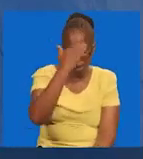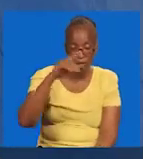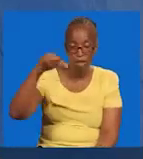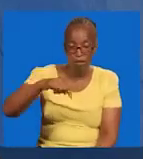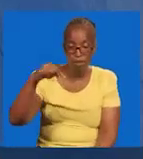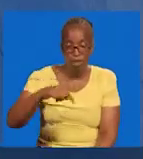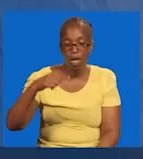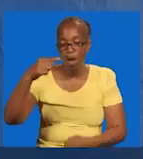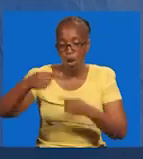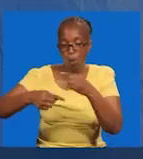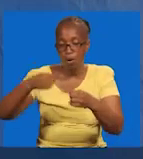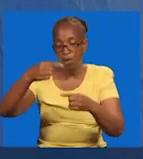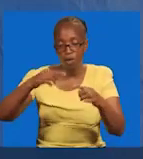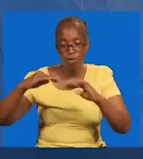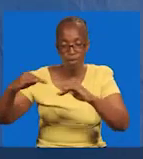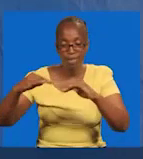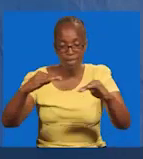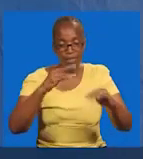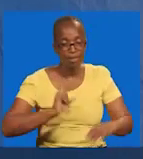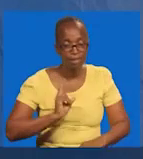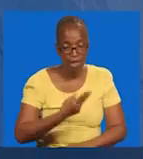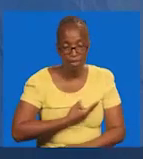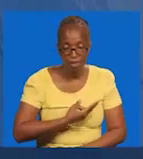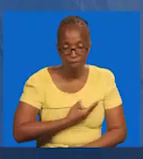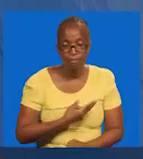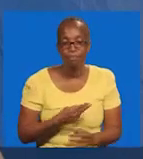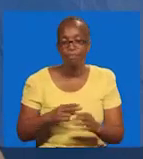Siku ya leo, ataweza na kuendelea na kutufundisha.